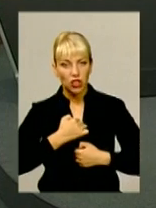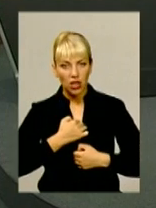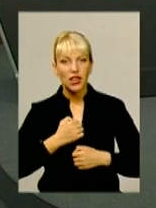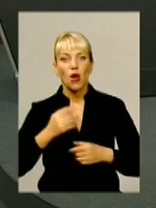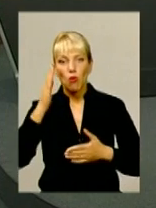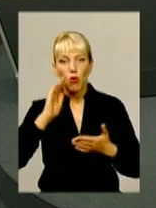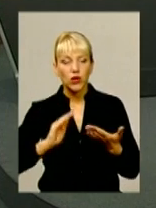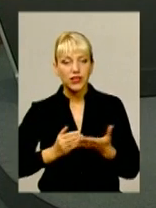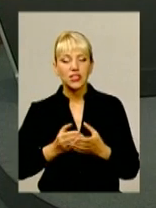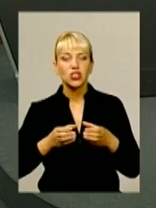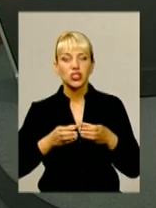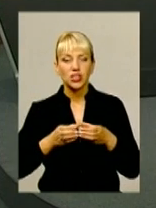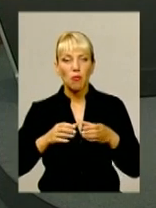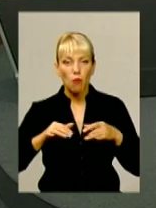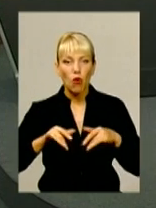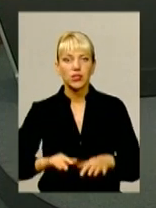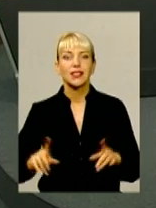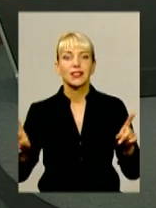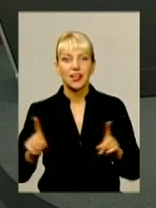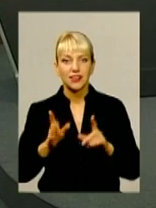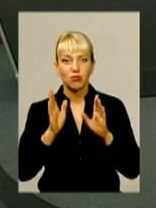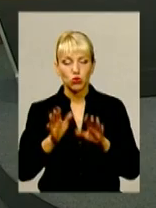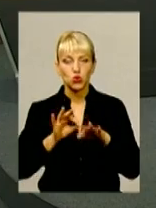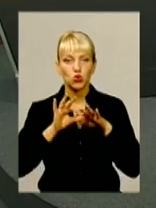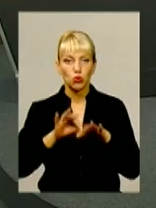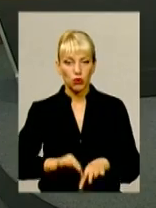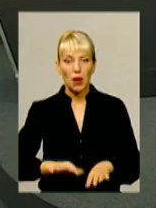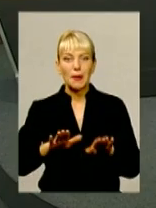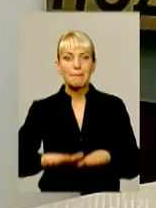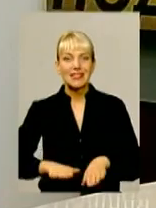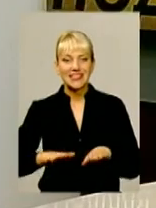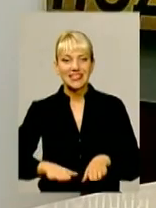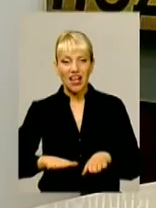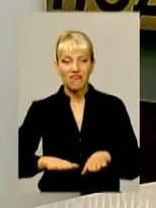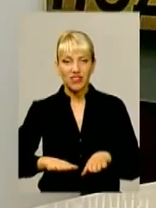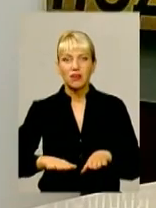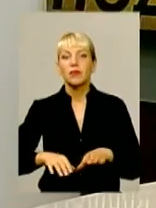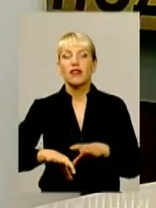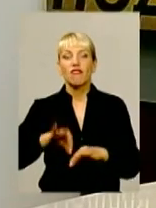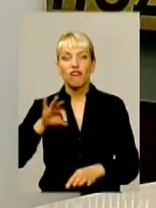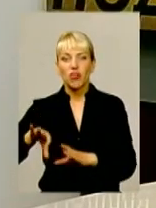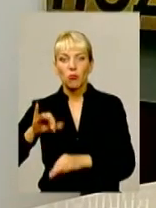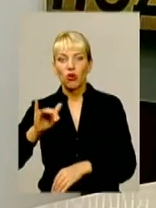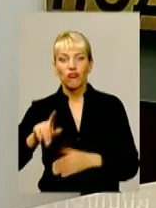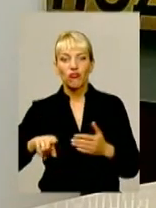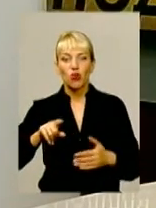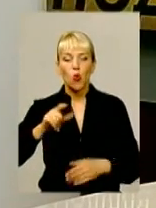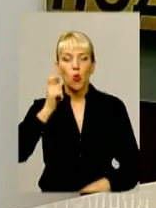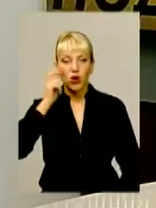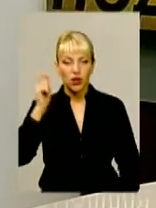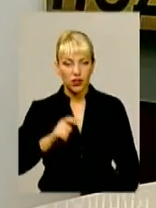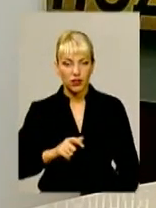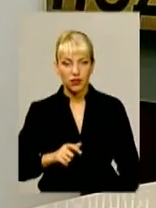події, які супроводжуватимуть місцеві вибори в Україні, буквально не